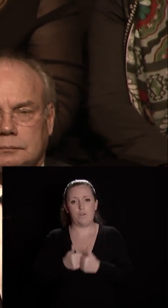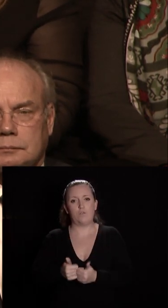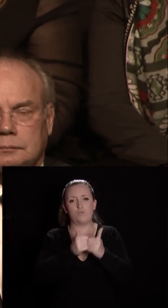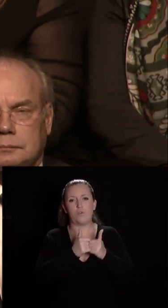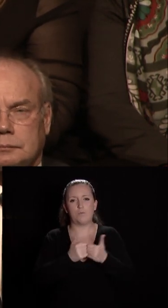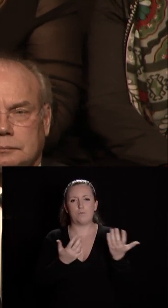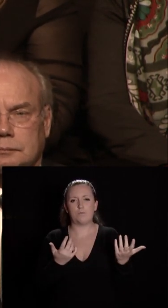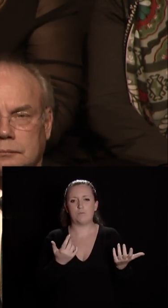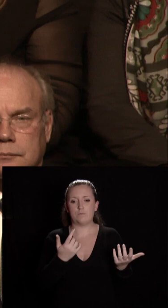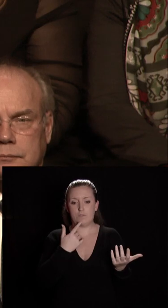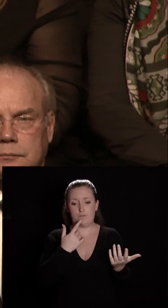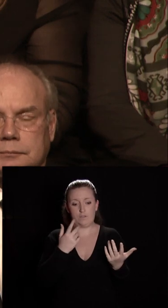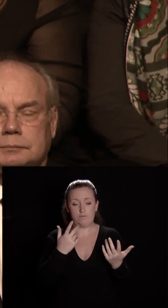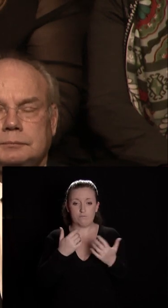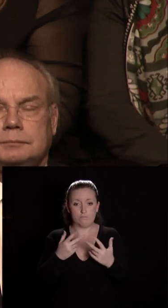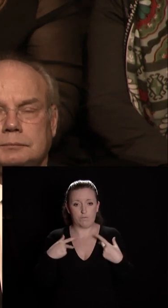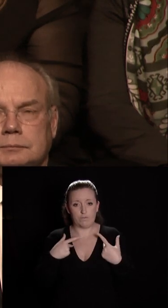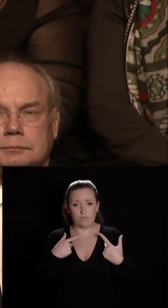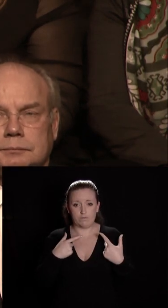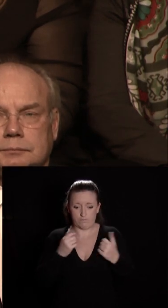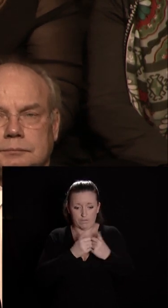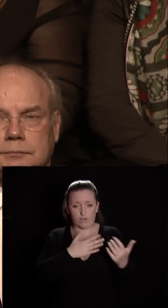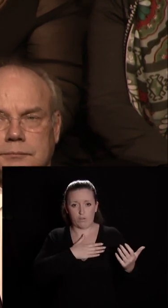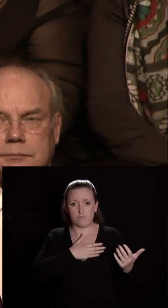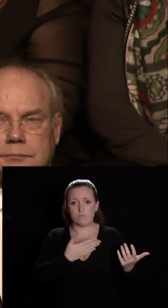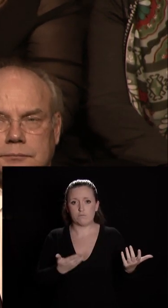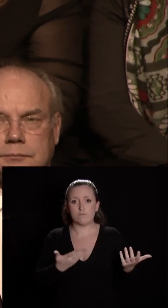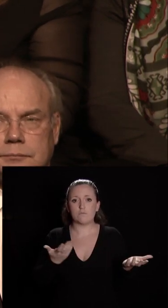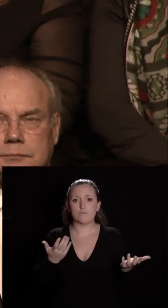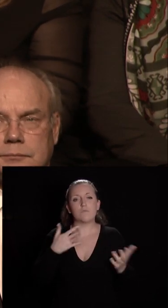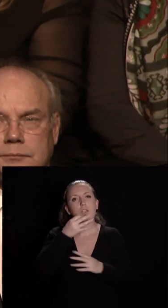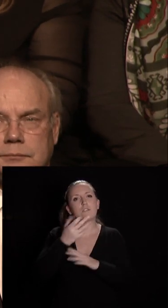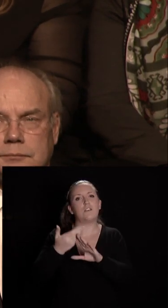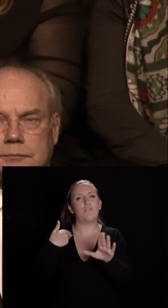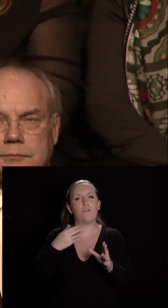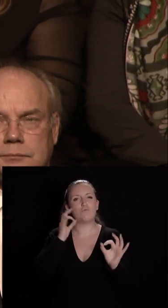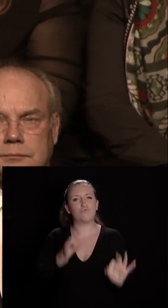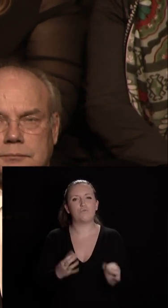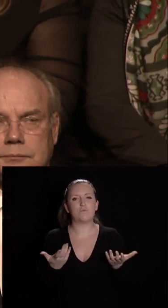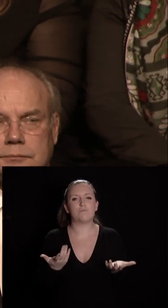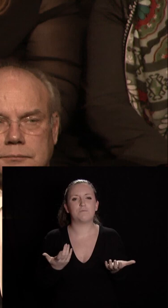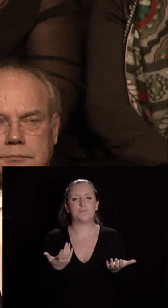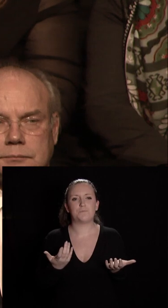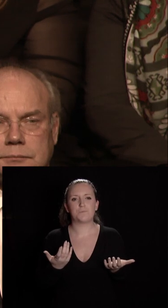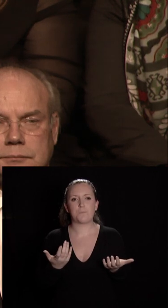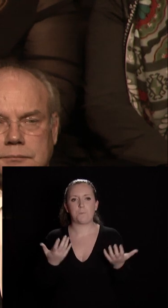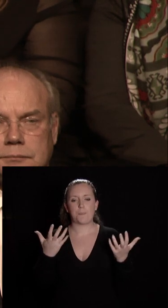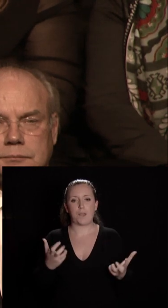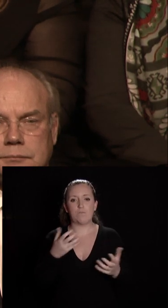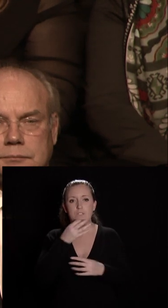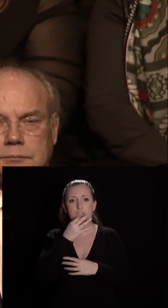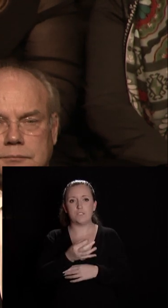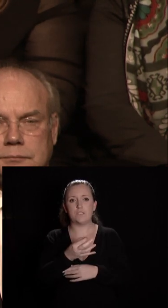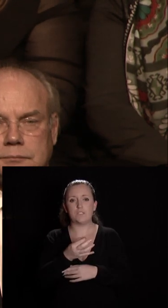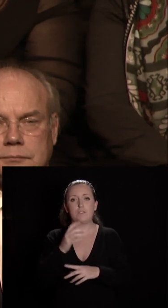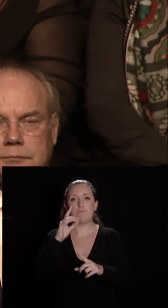c'est vivre avec le cœur ça a été fort bien dit tout à l'heure et je voudrais qu'on applaudisse cette